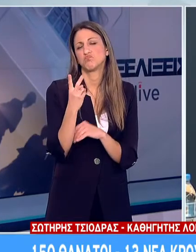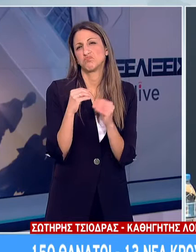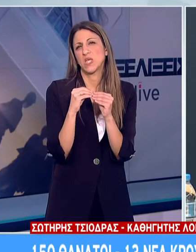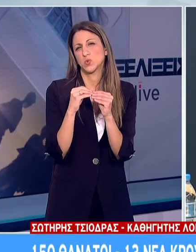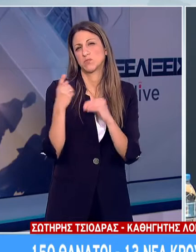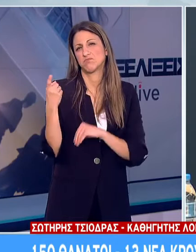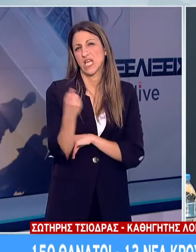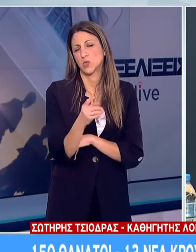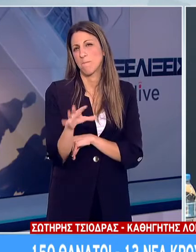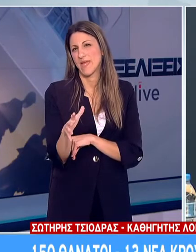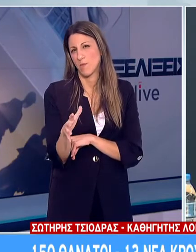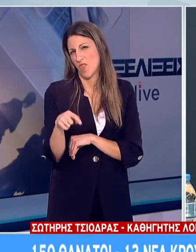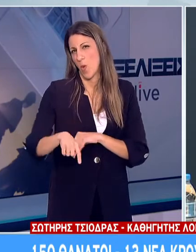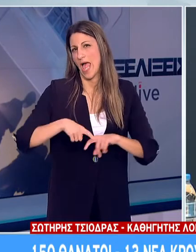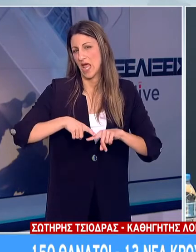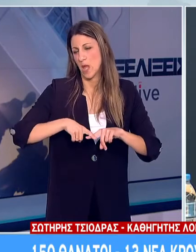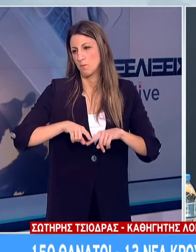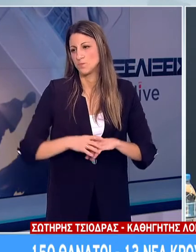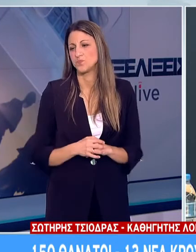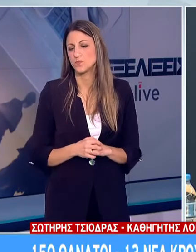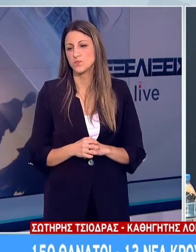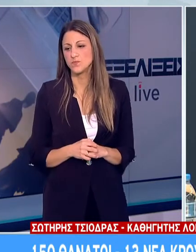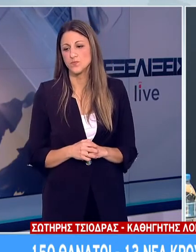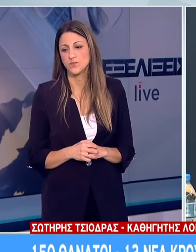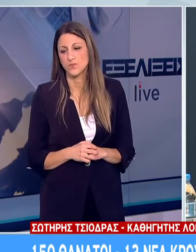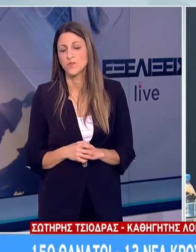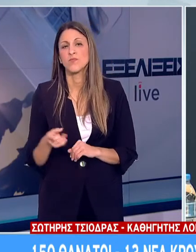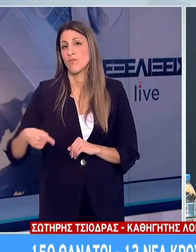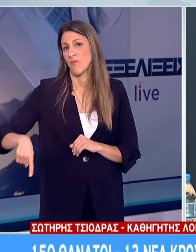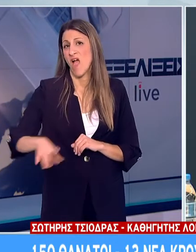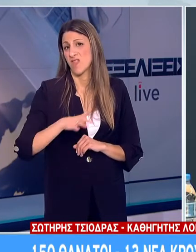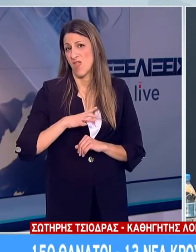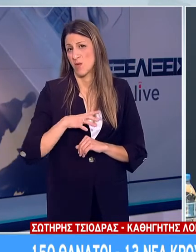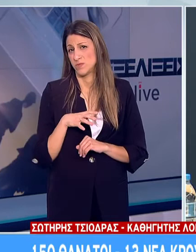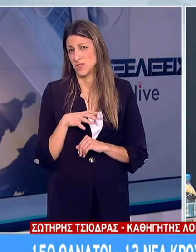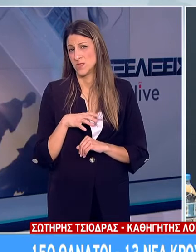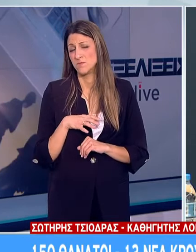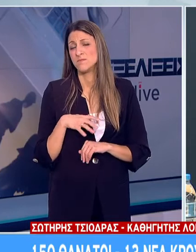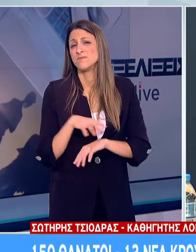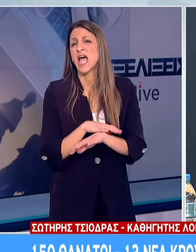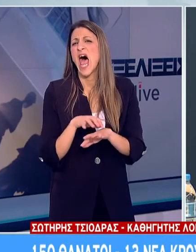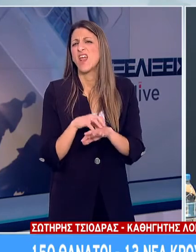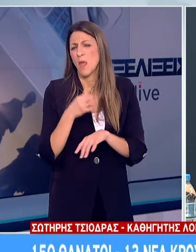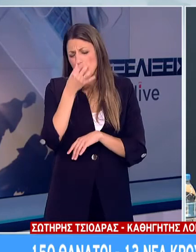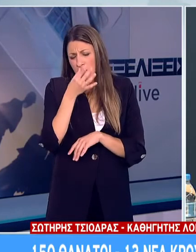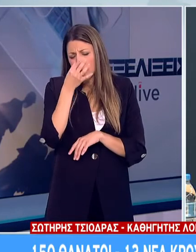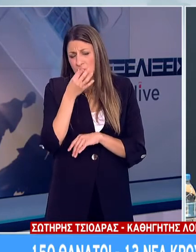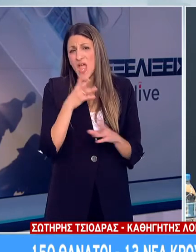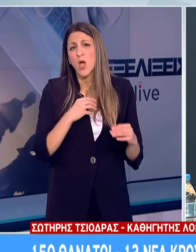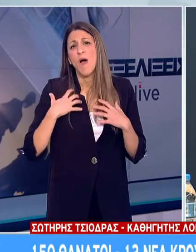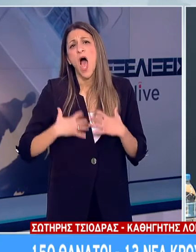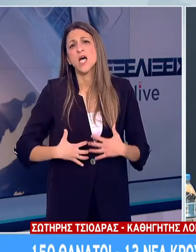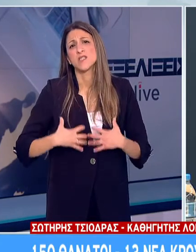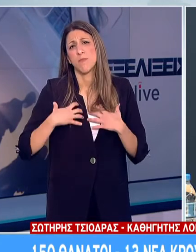στην παρτήδα μας. Των ασθενών που έχουν αυτές τις αλλεργίες τις εποχικές έχουν και άσθημα.